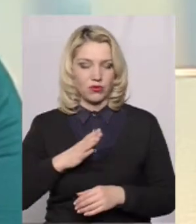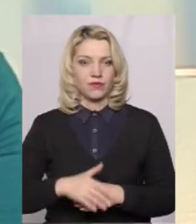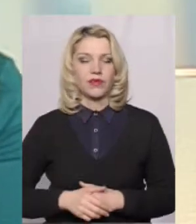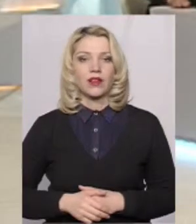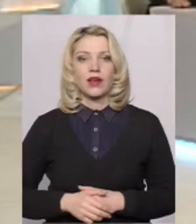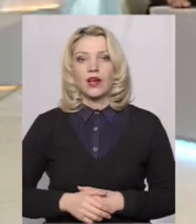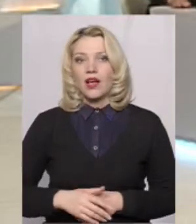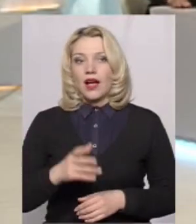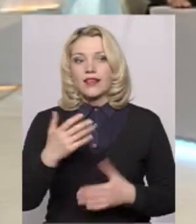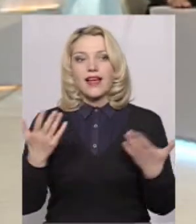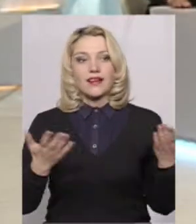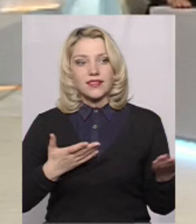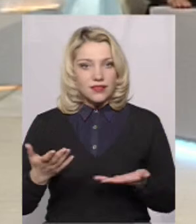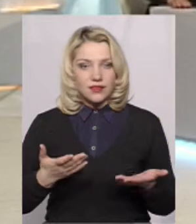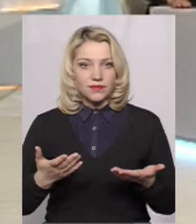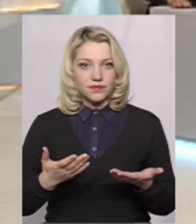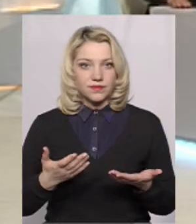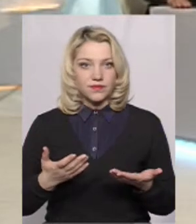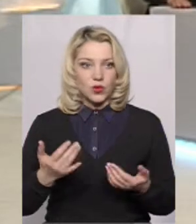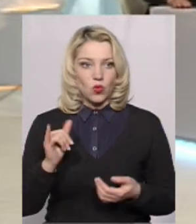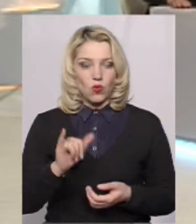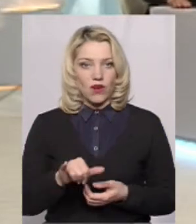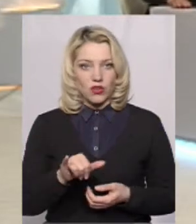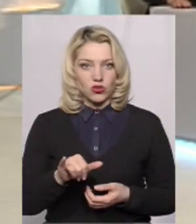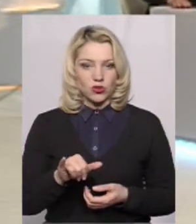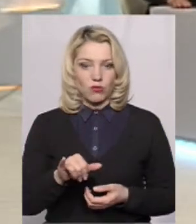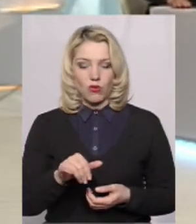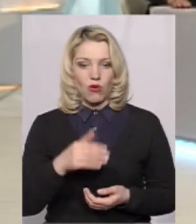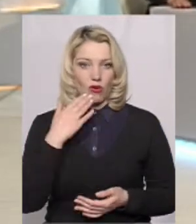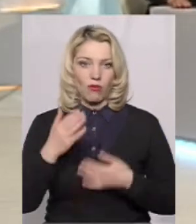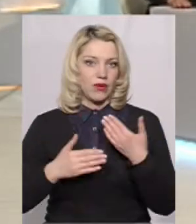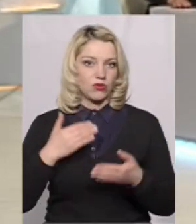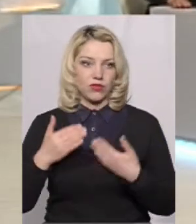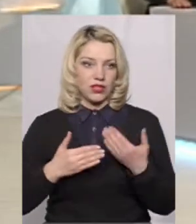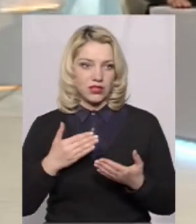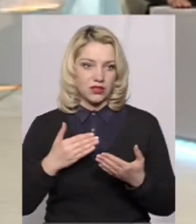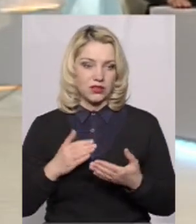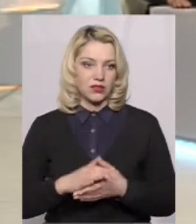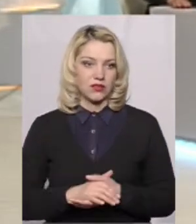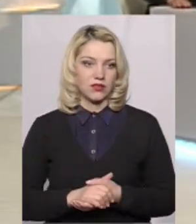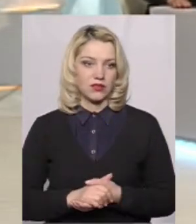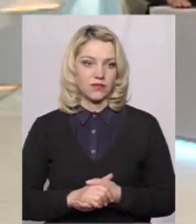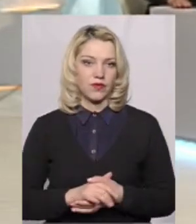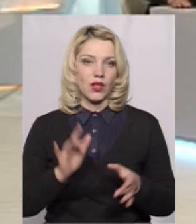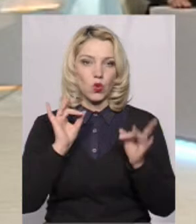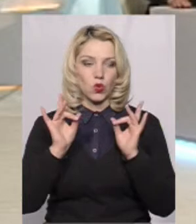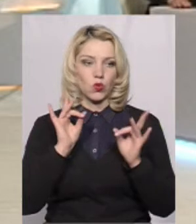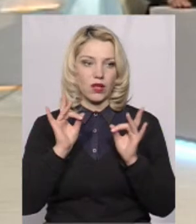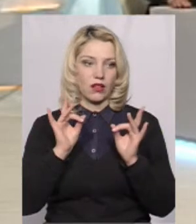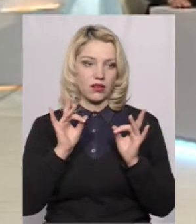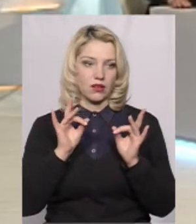Пані Лена, а які у вашому опитуванні лунали